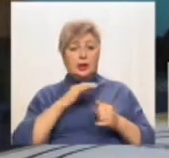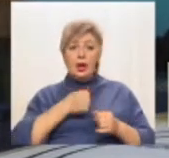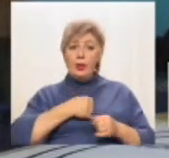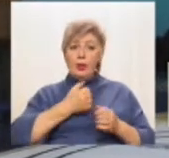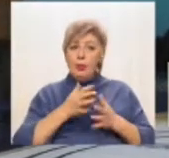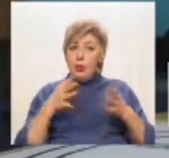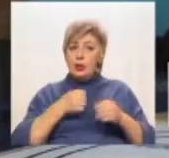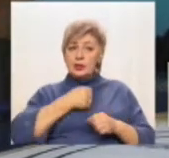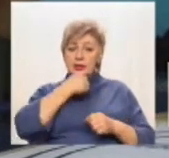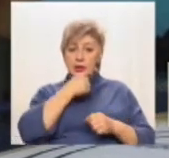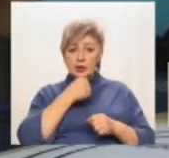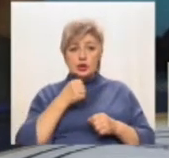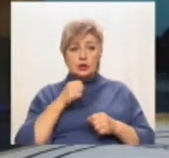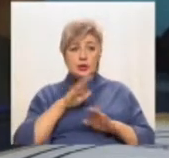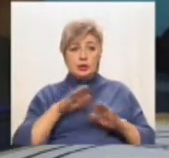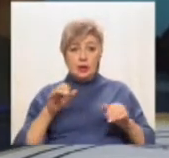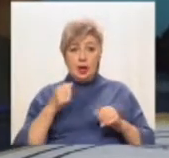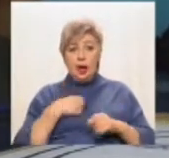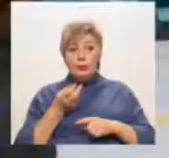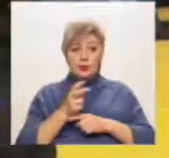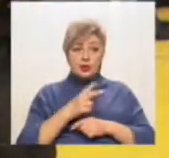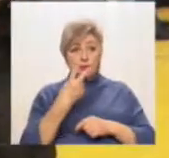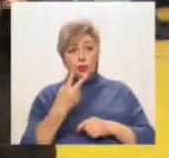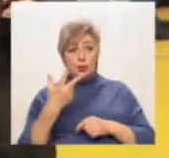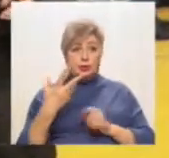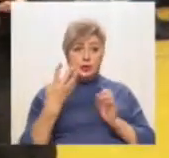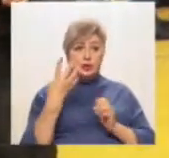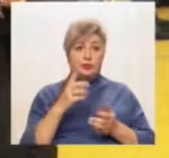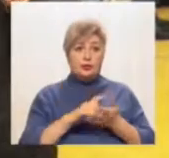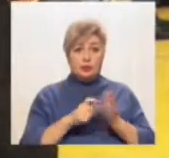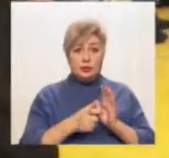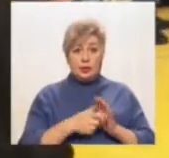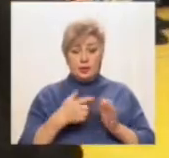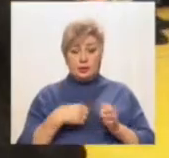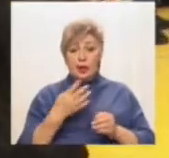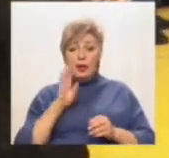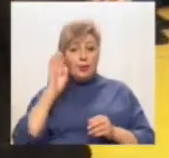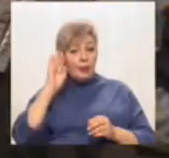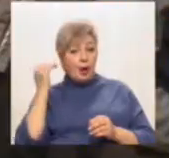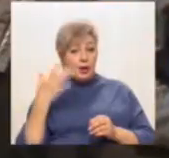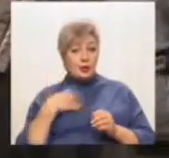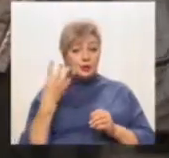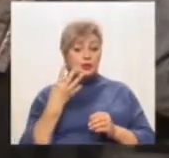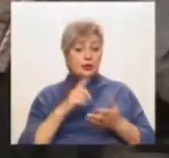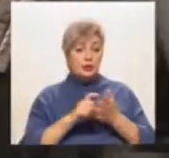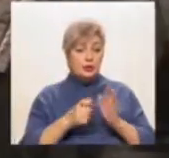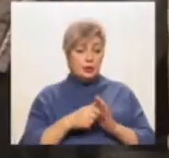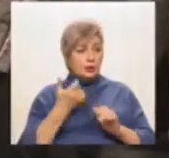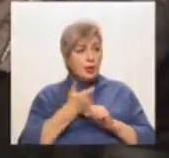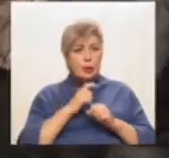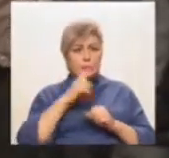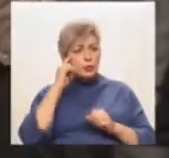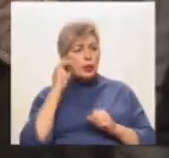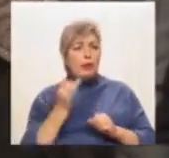прийшли другий, третій, четвертий клас. Руслан – четвертокласник. І, як виявилася, дитина допитлива. Деколи діти пропонують